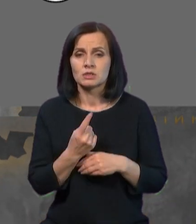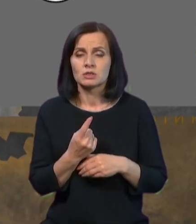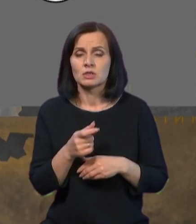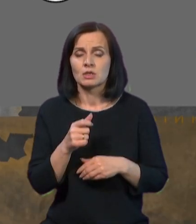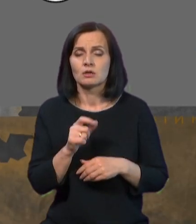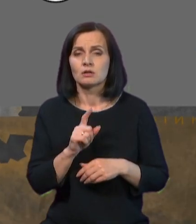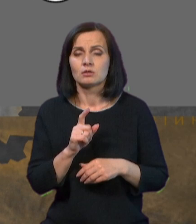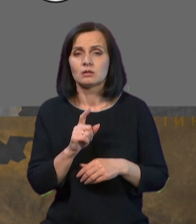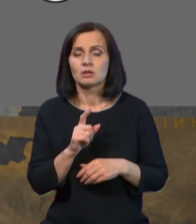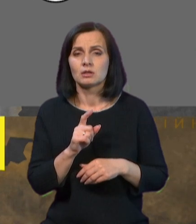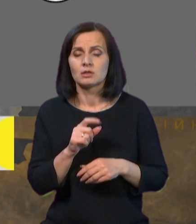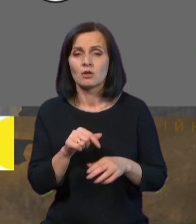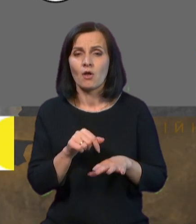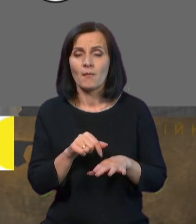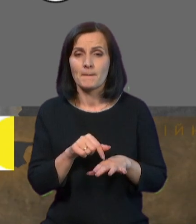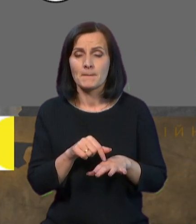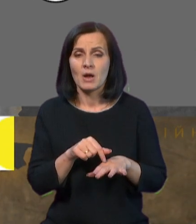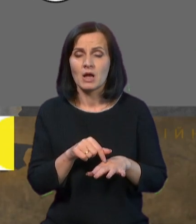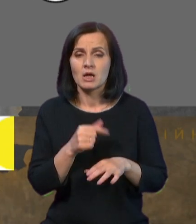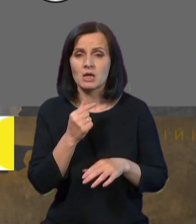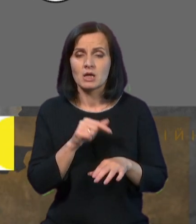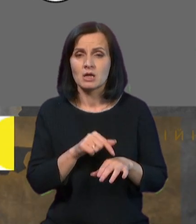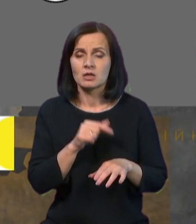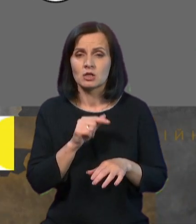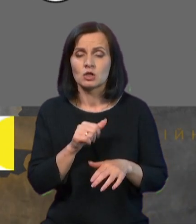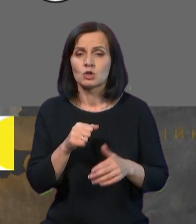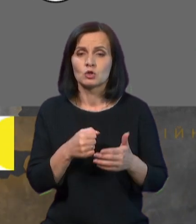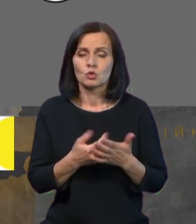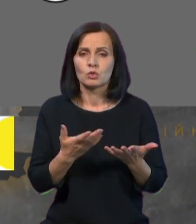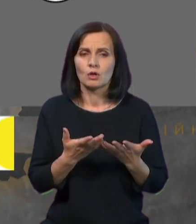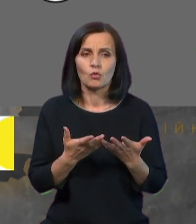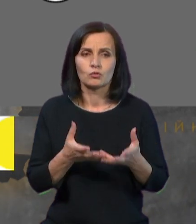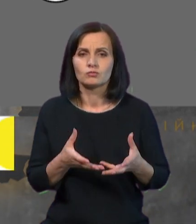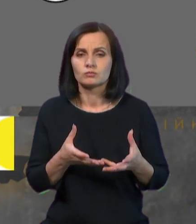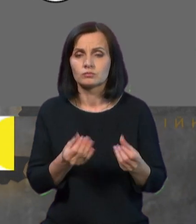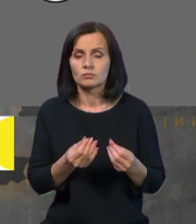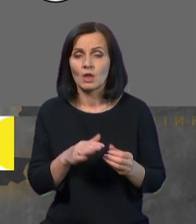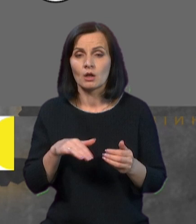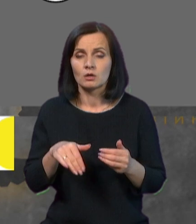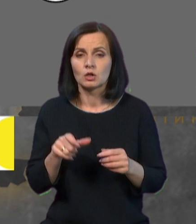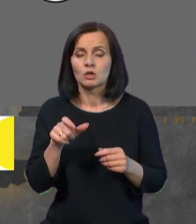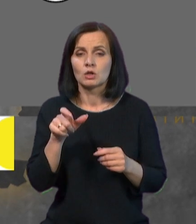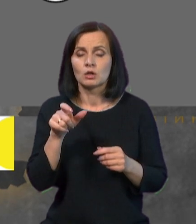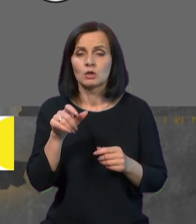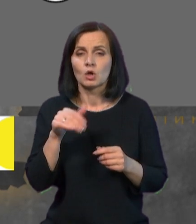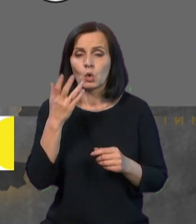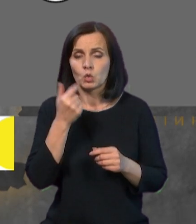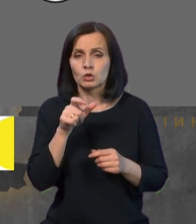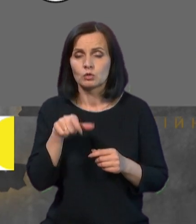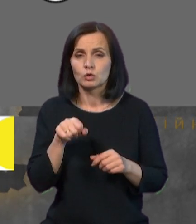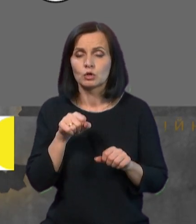сенсибілізована до того чи іншого чинника. А далі, коли вже людина буде